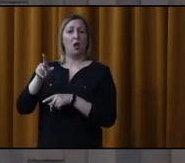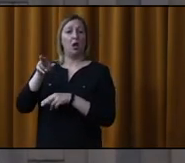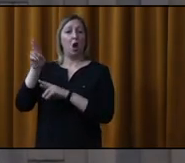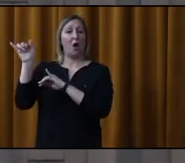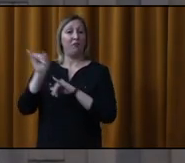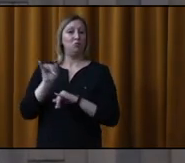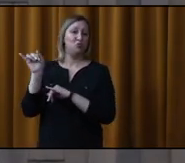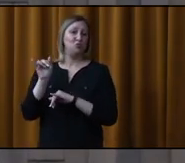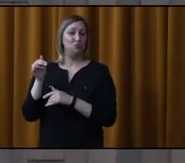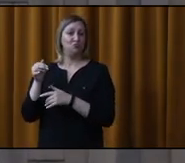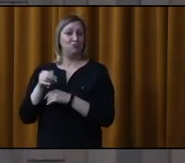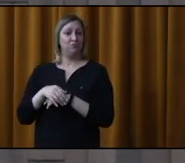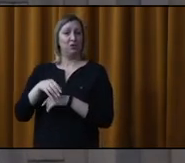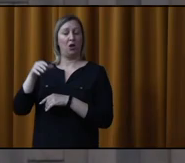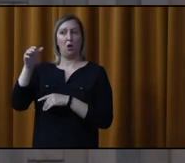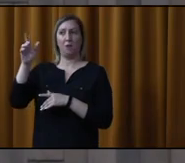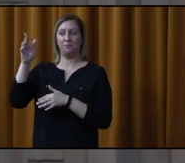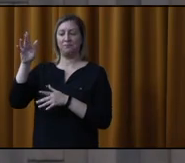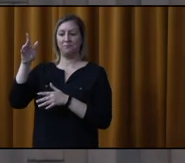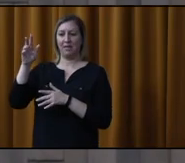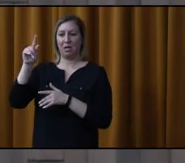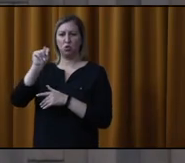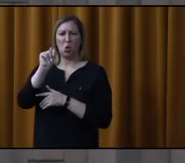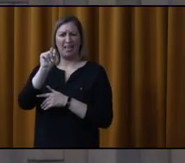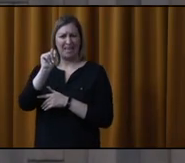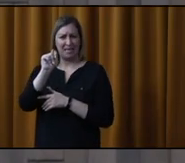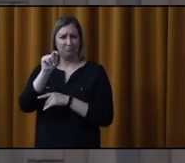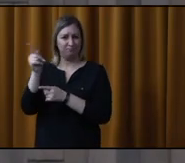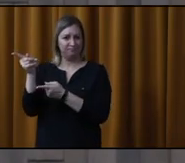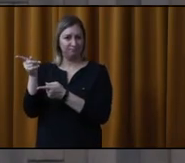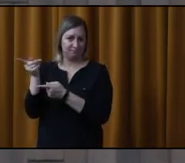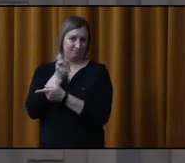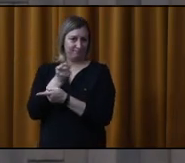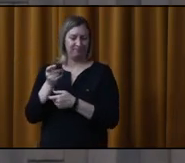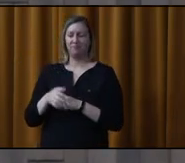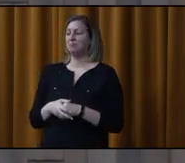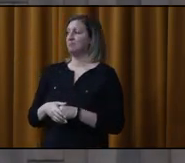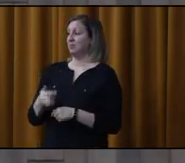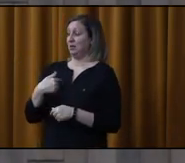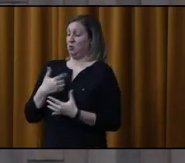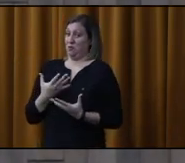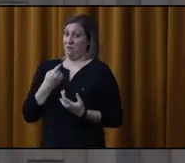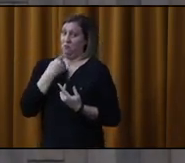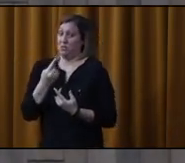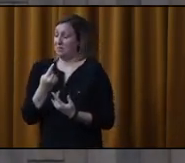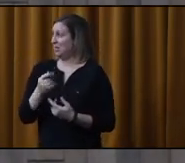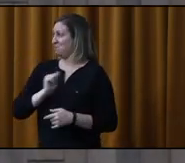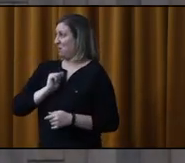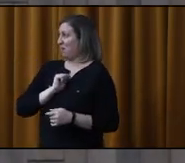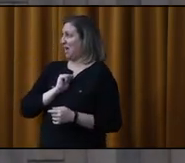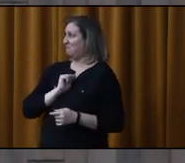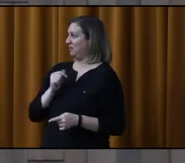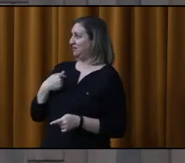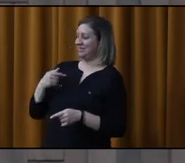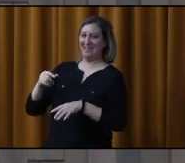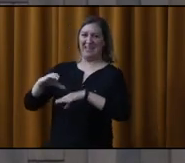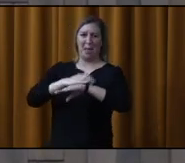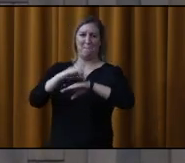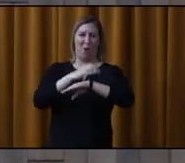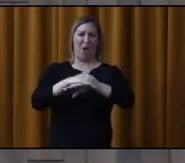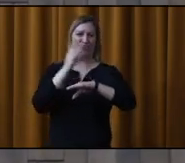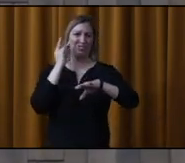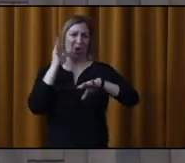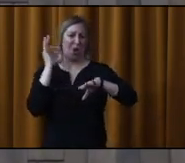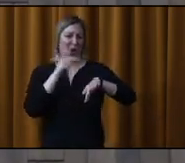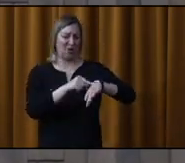était destiné à être un chien de combat. Donc, comme ami des animaux, puis juste vous dire, là, j'ai des bas de chat ce